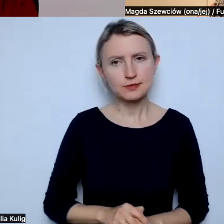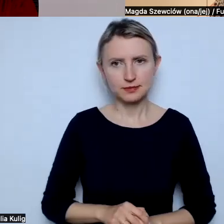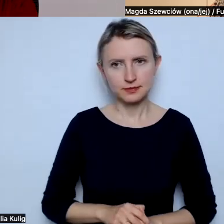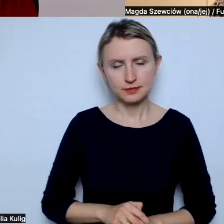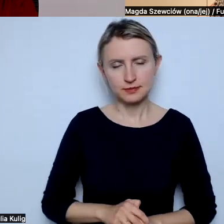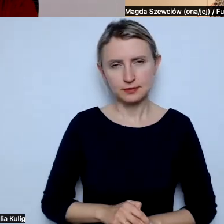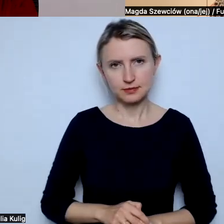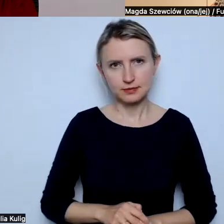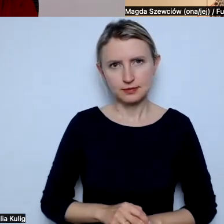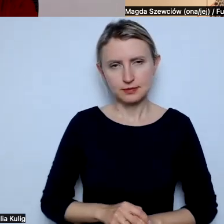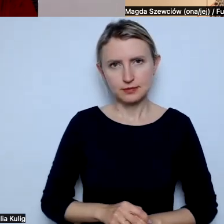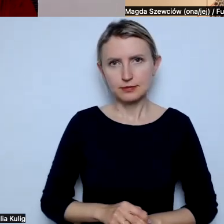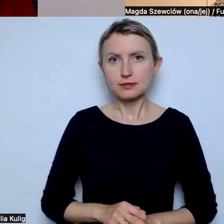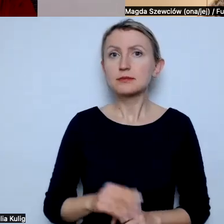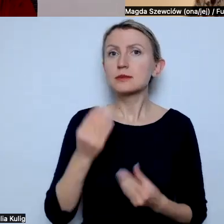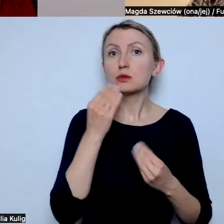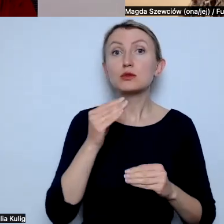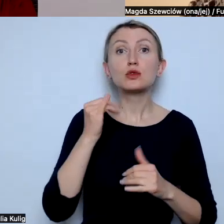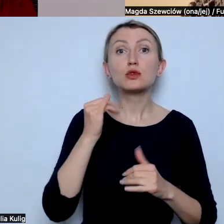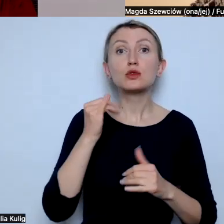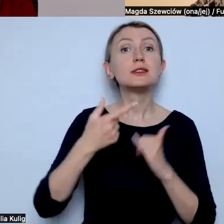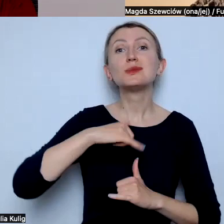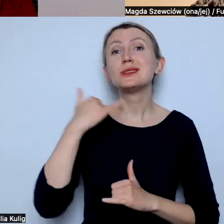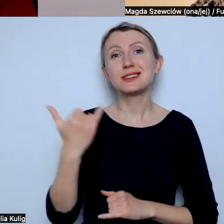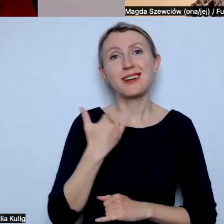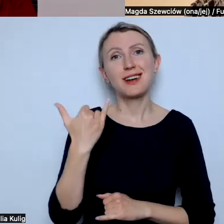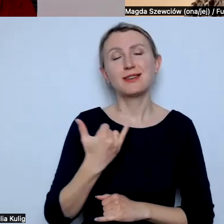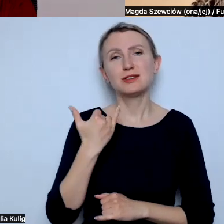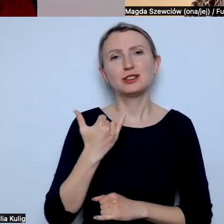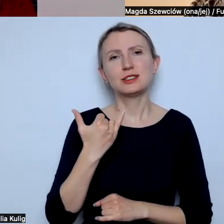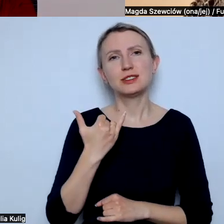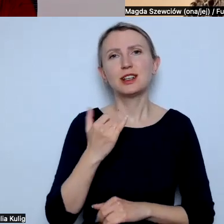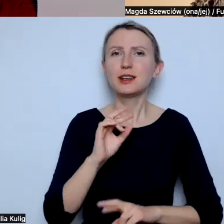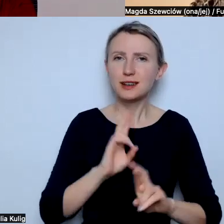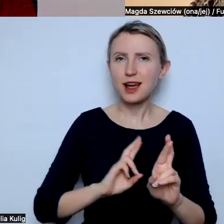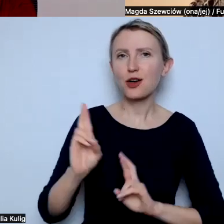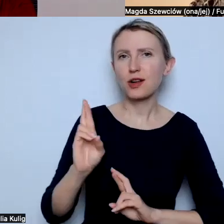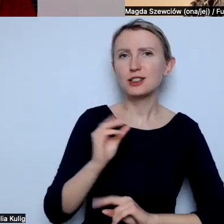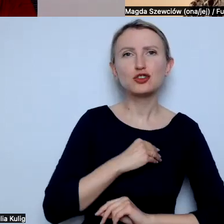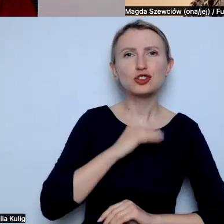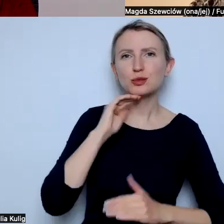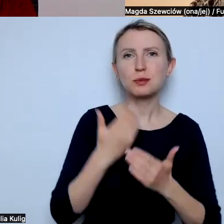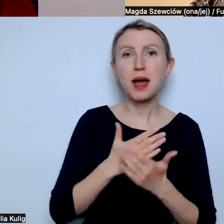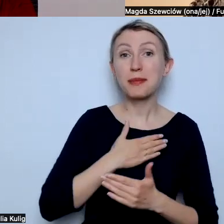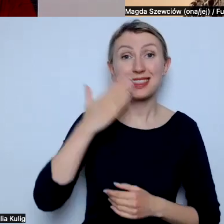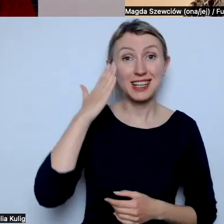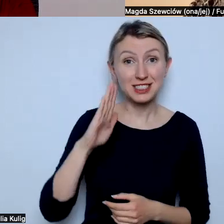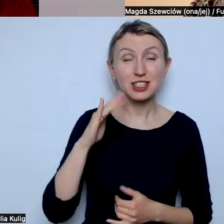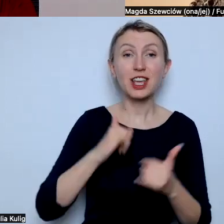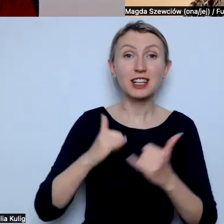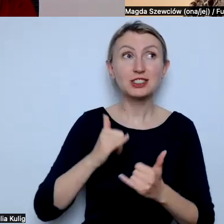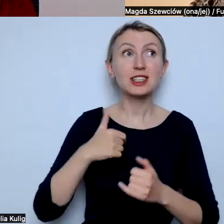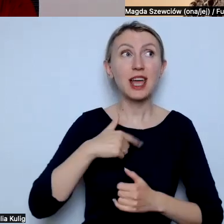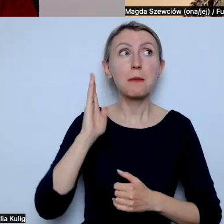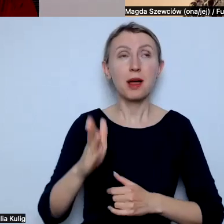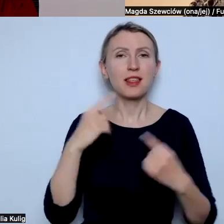I cudownie by było, gdyśmy zawsze reagowali i szczerze mówiąc mam nadzieję, że jeśli będę w takiej